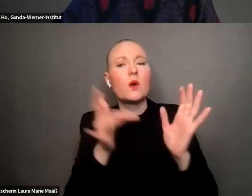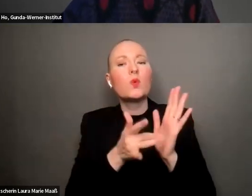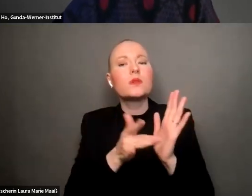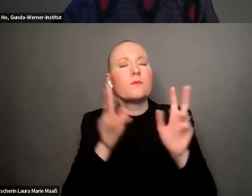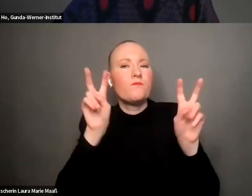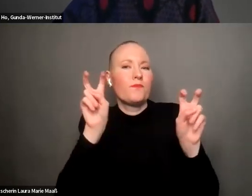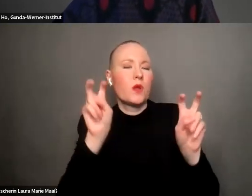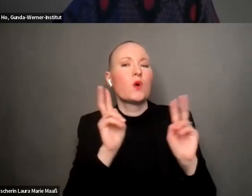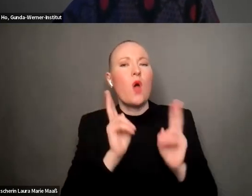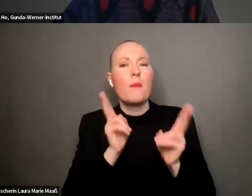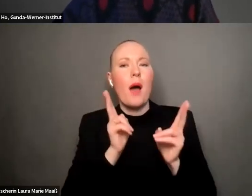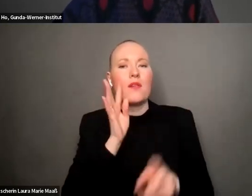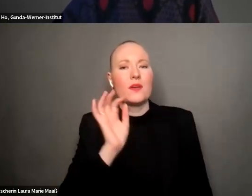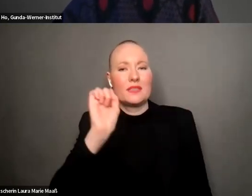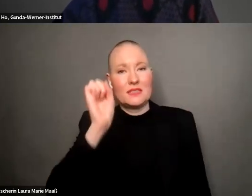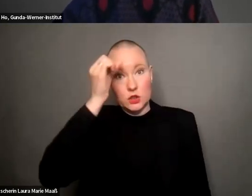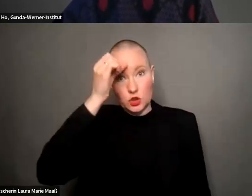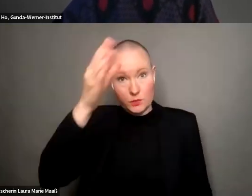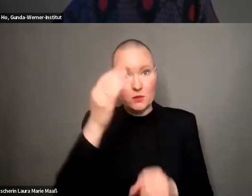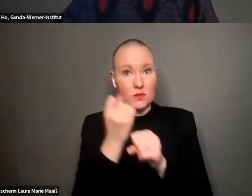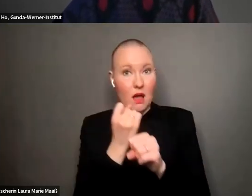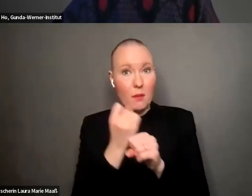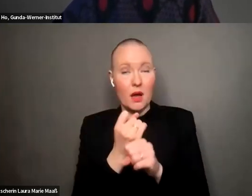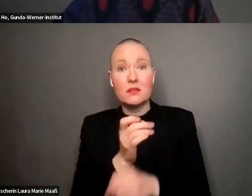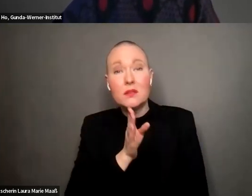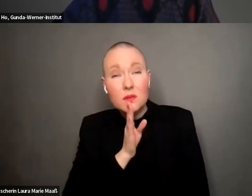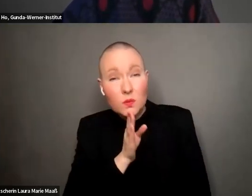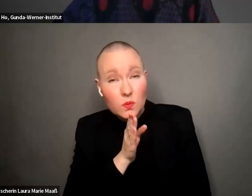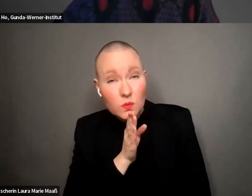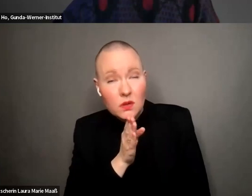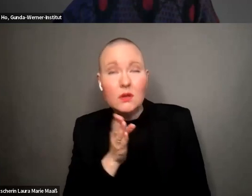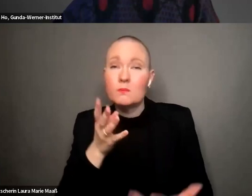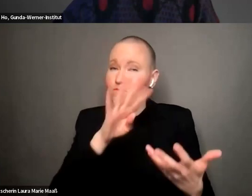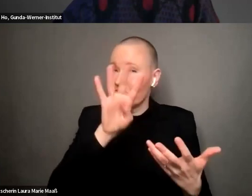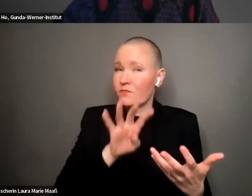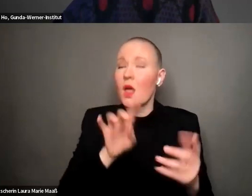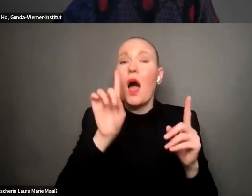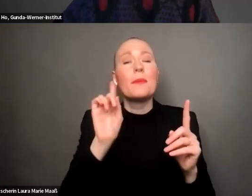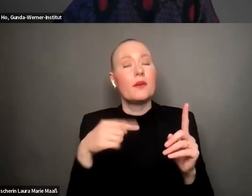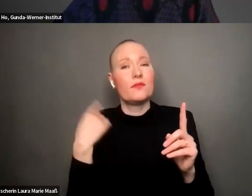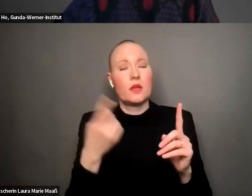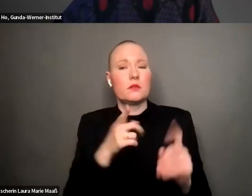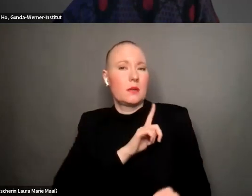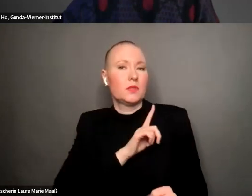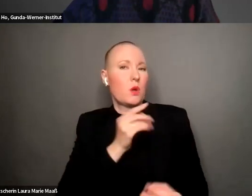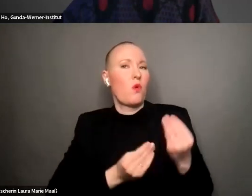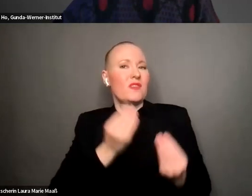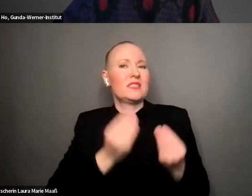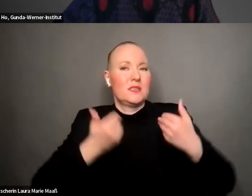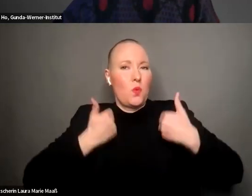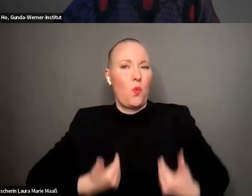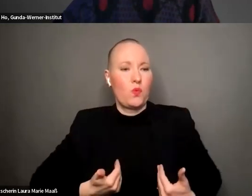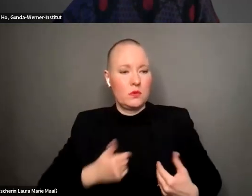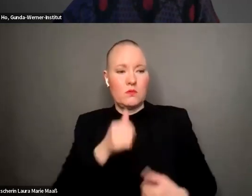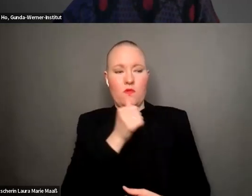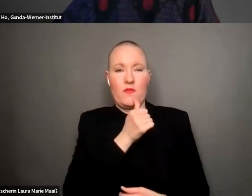bildungsarbeit ist das nicht so ganz getan wir können aber zum beispiel als profession auch nicht das leisten da